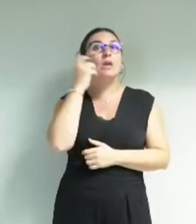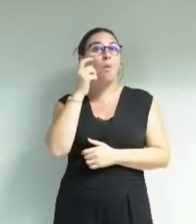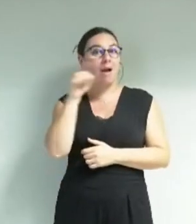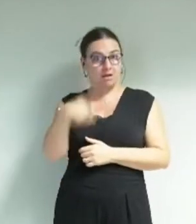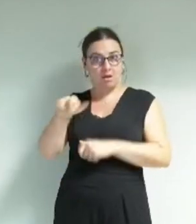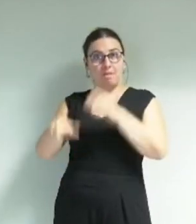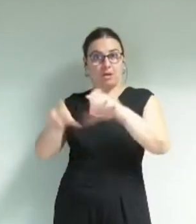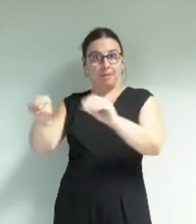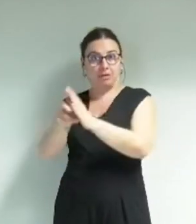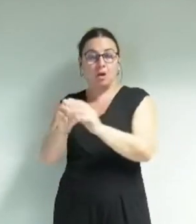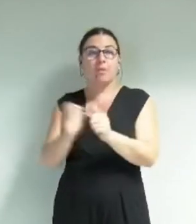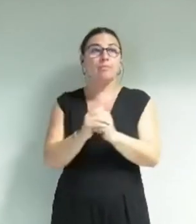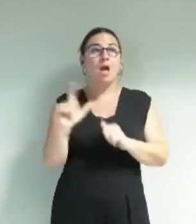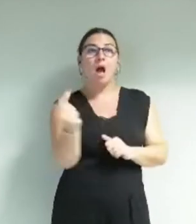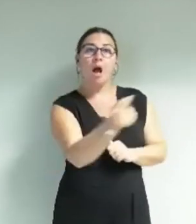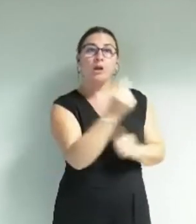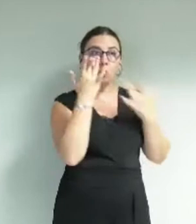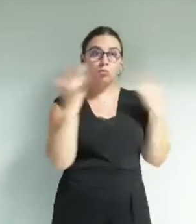les acteurs culturels qui le disent,